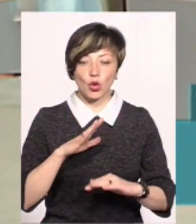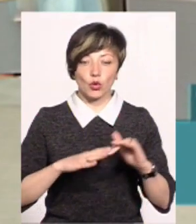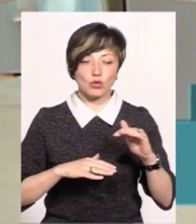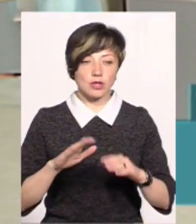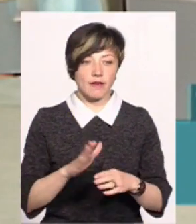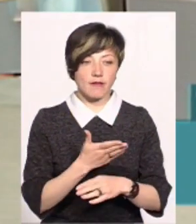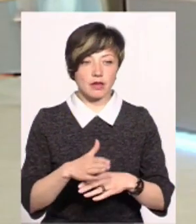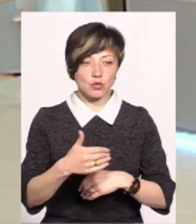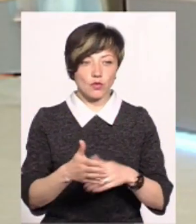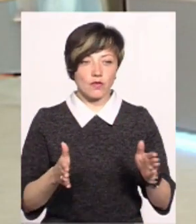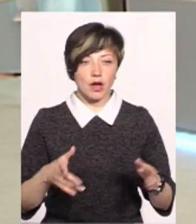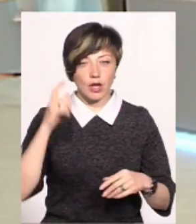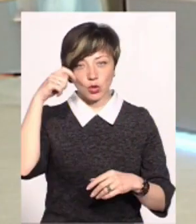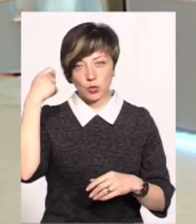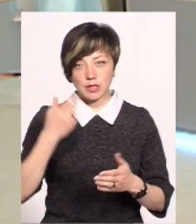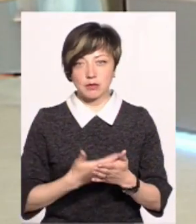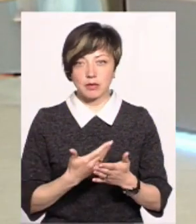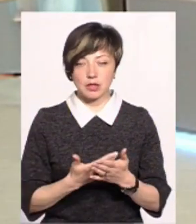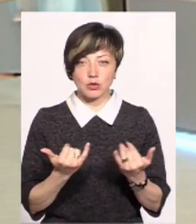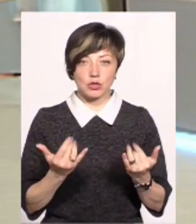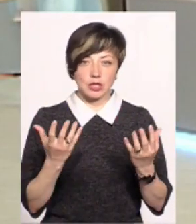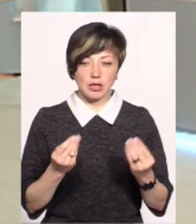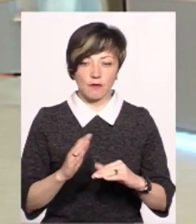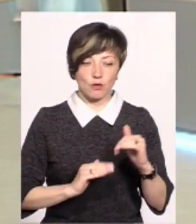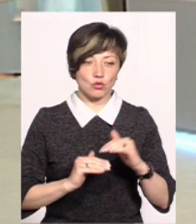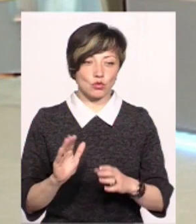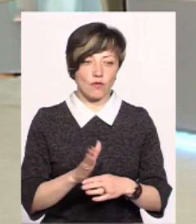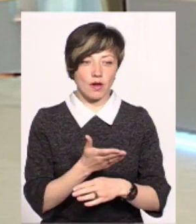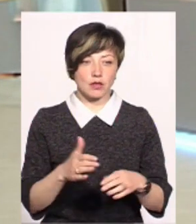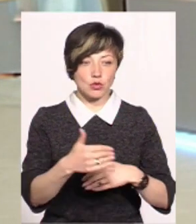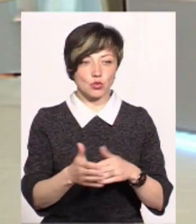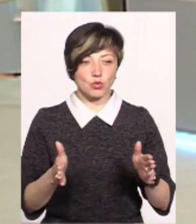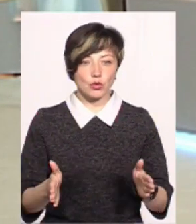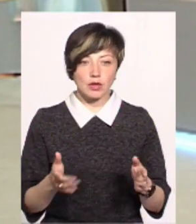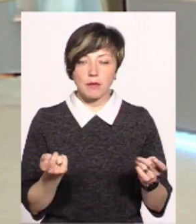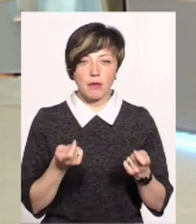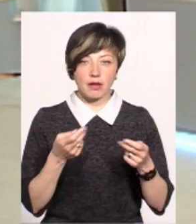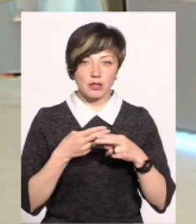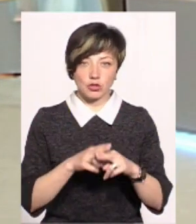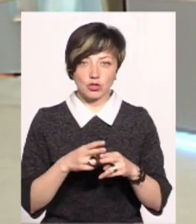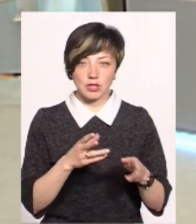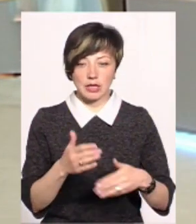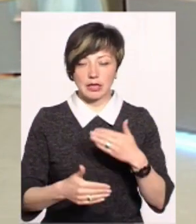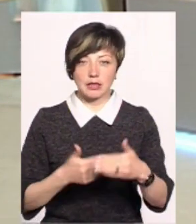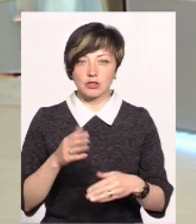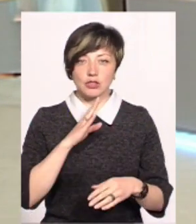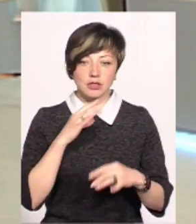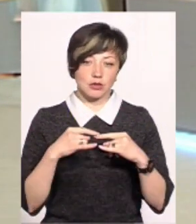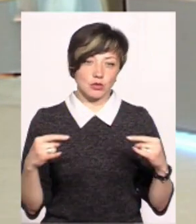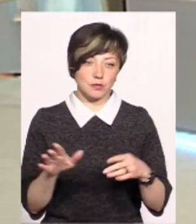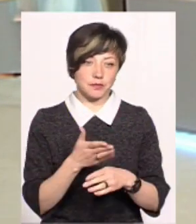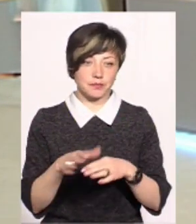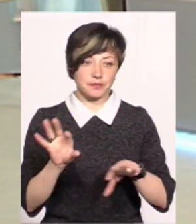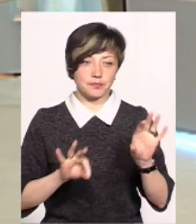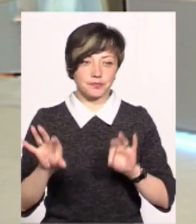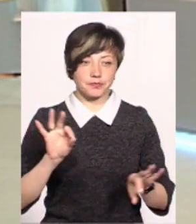вручне фасування. Турція, для прикладу, по сьогоднішній день вручну фасує. Малоді технологічні лінії. Тобто стоять просто жінки за столом